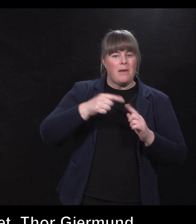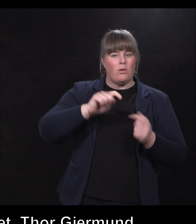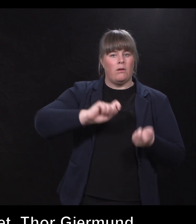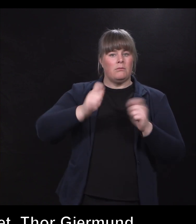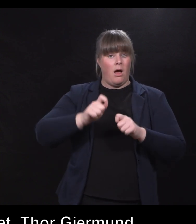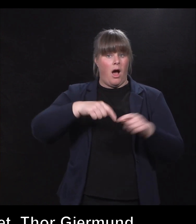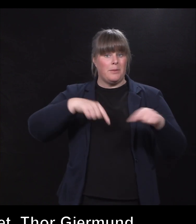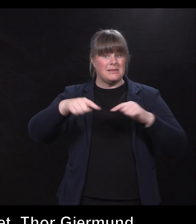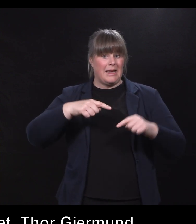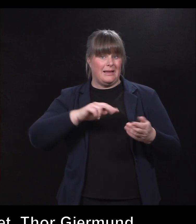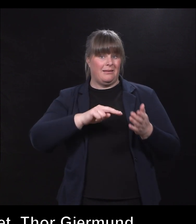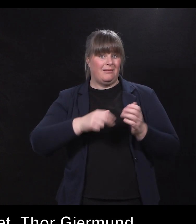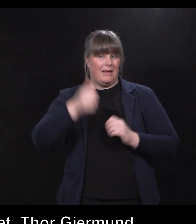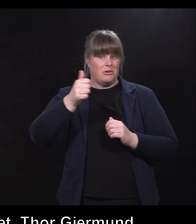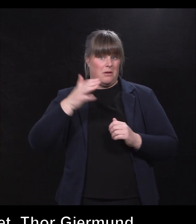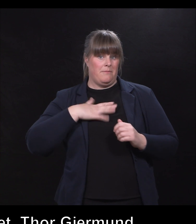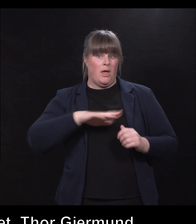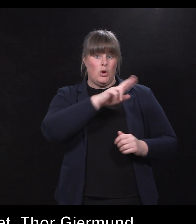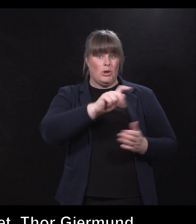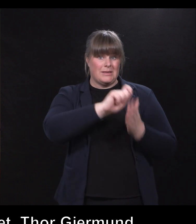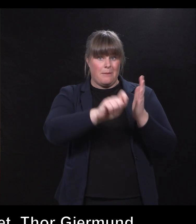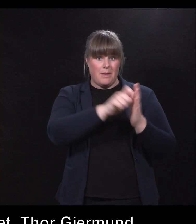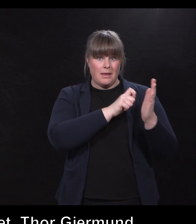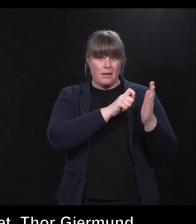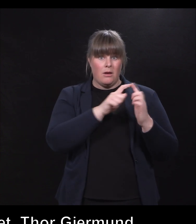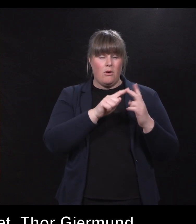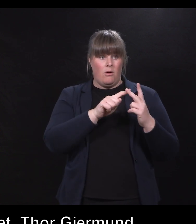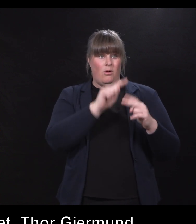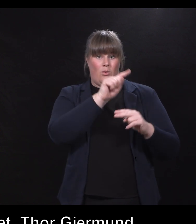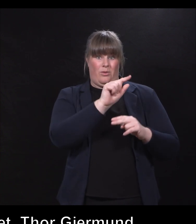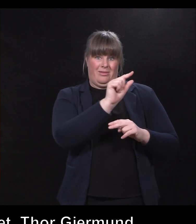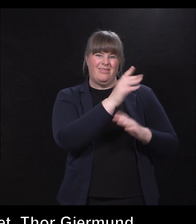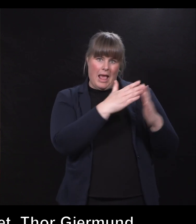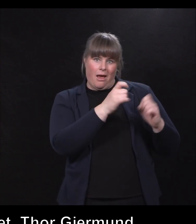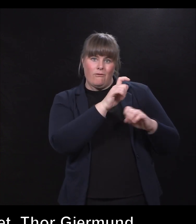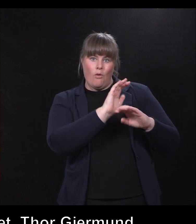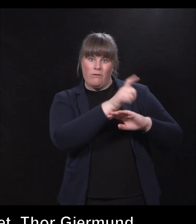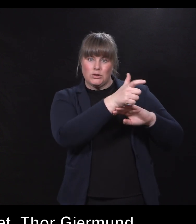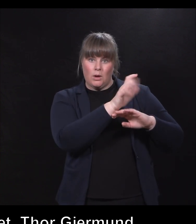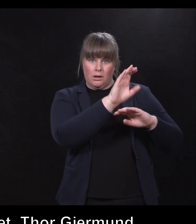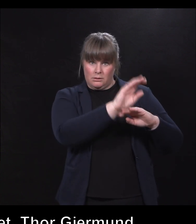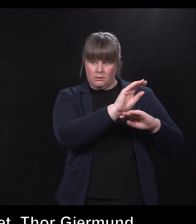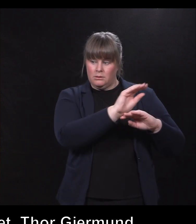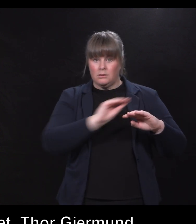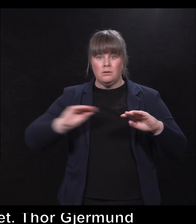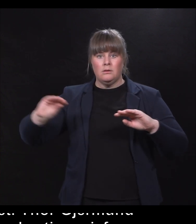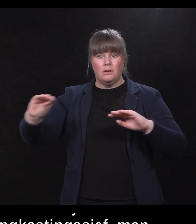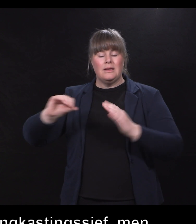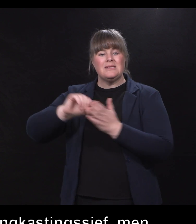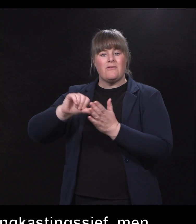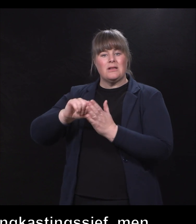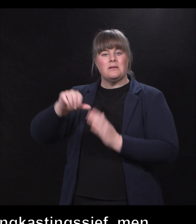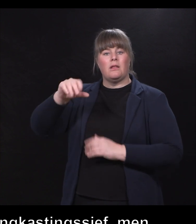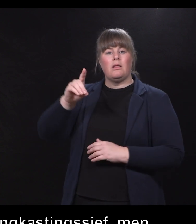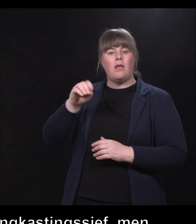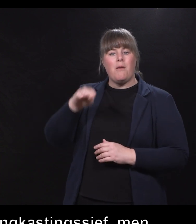administrerende direktør i Norsk Tipping, og overskuddet da deler av det, går til stiftelsendamen som